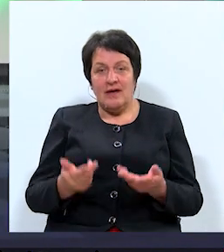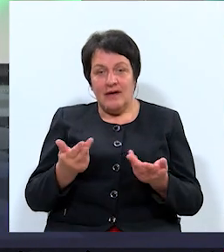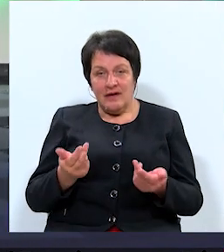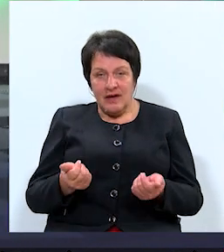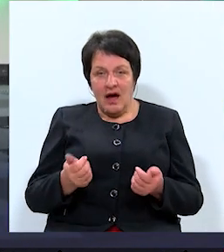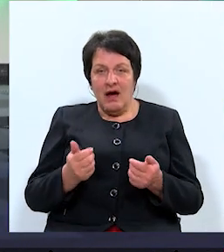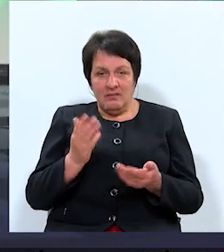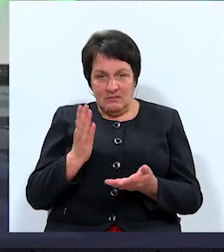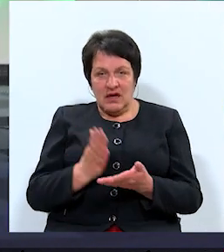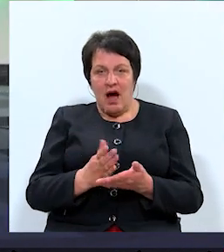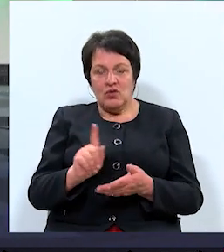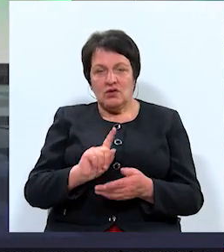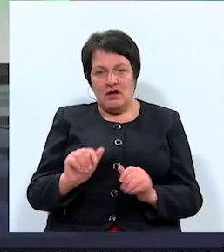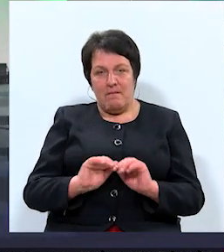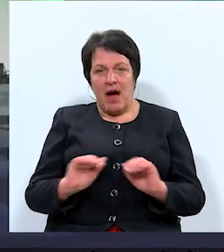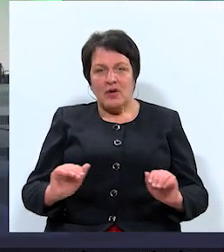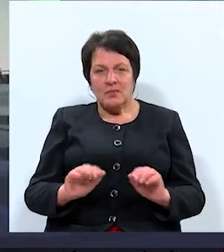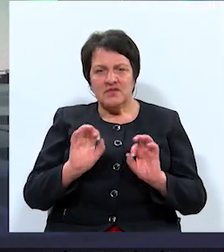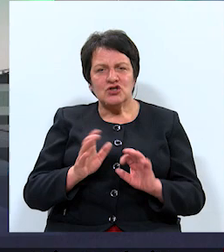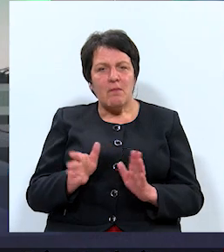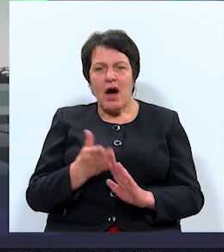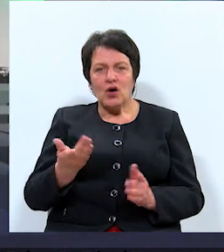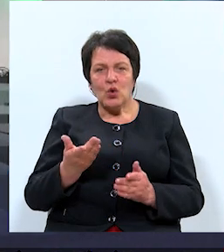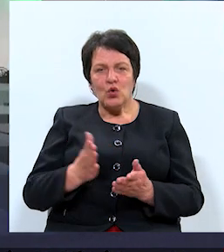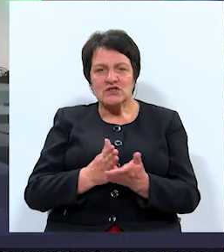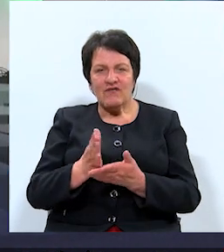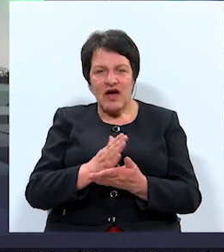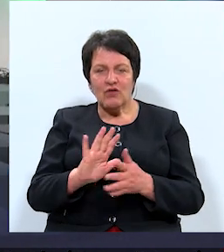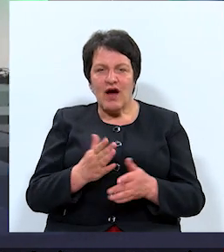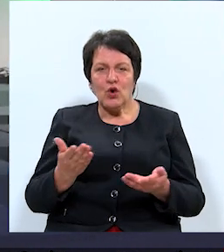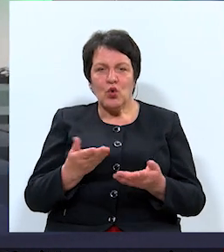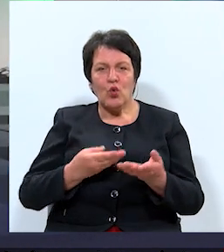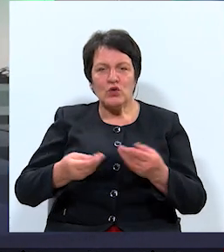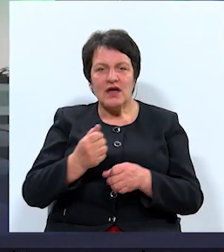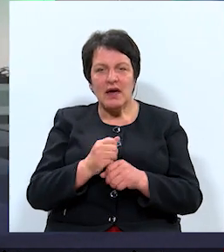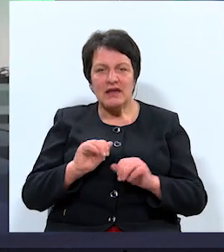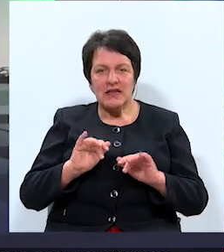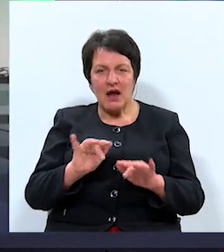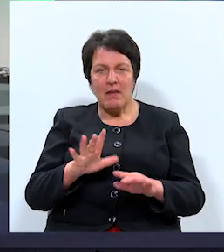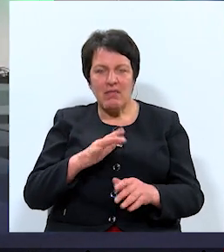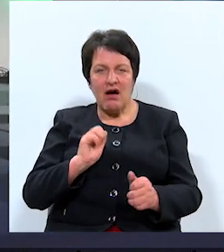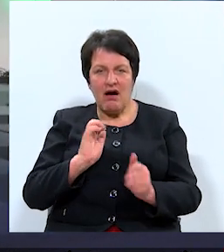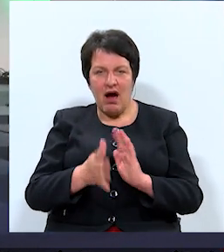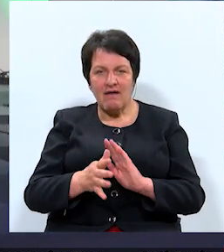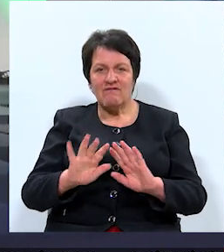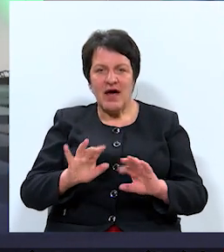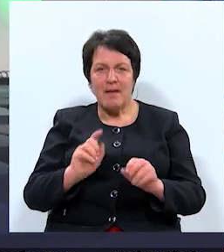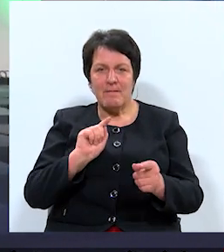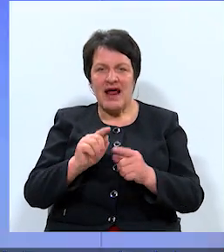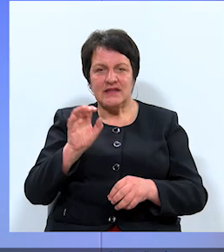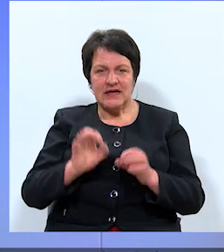Jābūt pamatojumam tieši par kuru sferu vai kuru uzņēmēju darbību bija garam vai pret